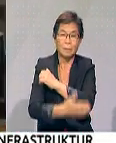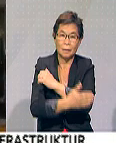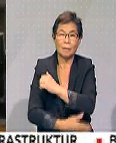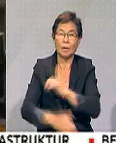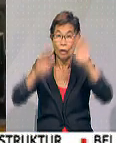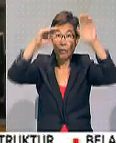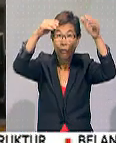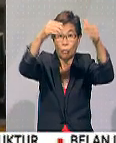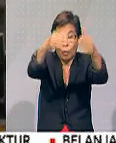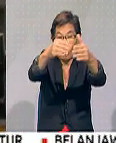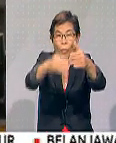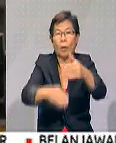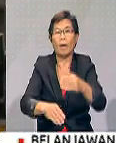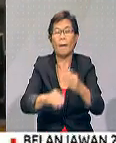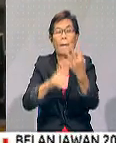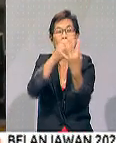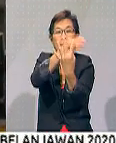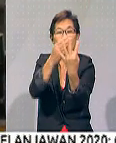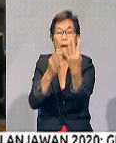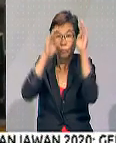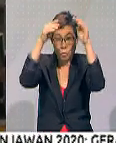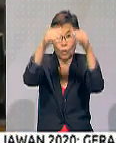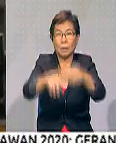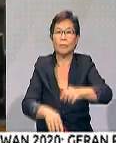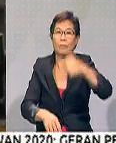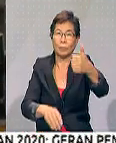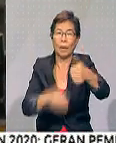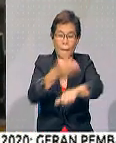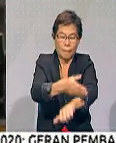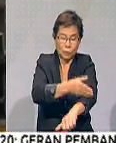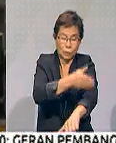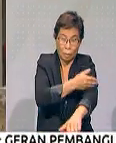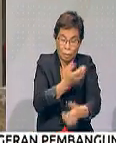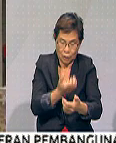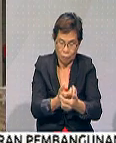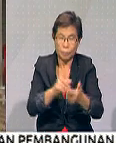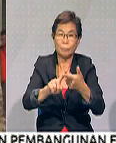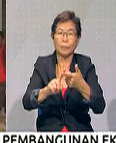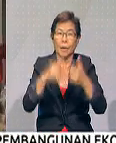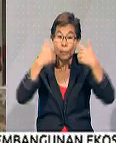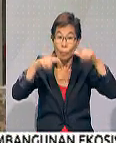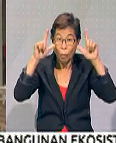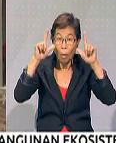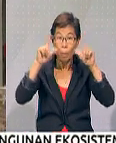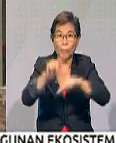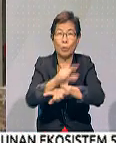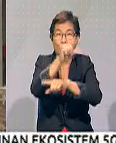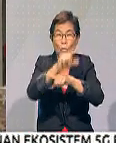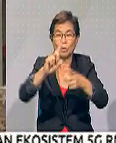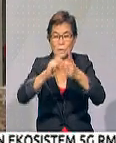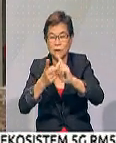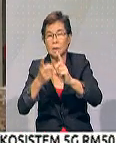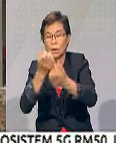memberi fokus kepada empat teras. Teras pertama adalah seperti memajukan ekonomi dan mempertabatkan penggunaan digital